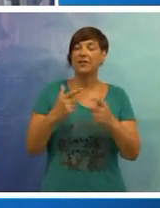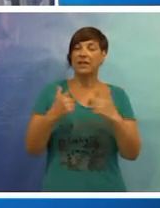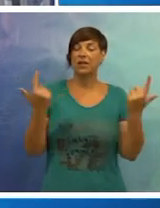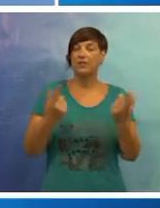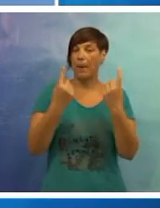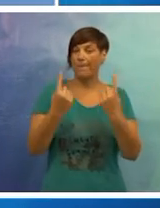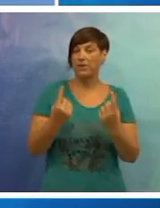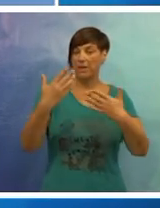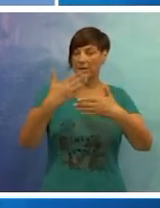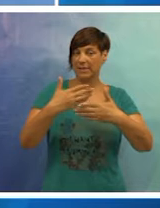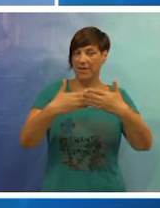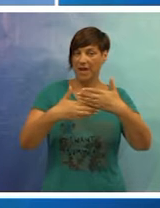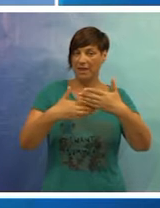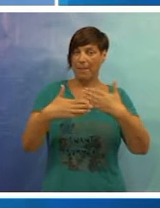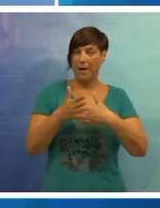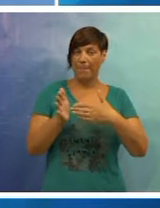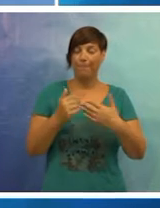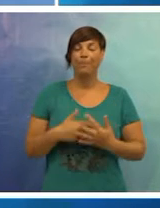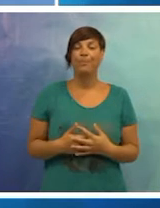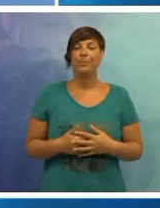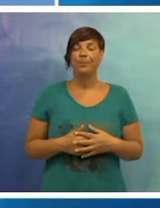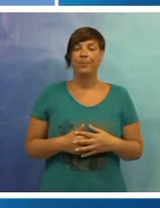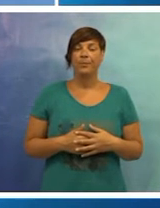građanska dozvola postavljena na ulaznim vratima.